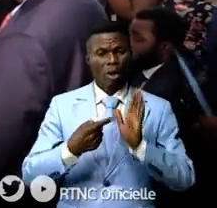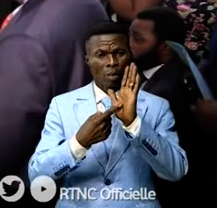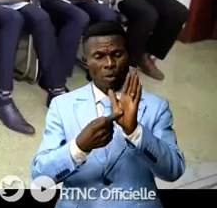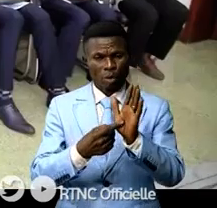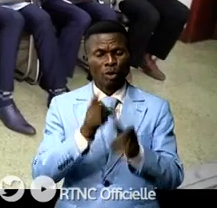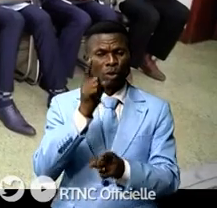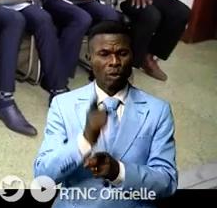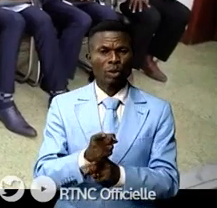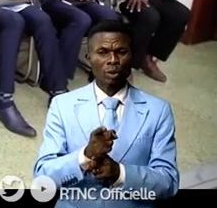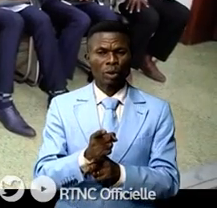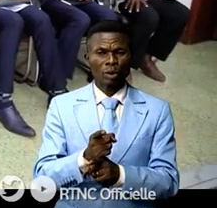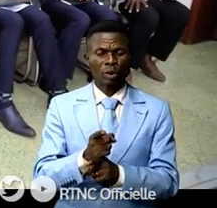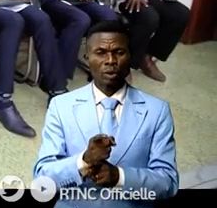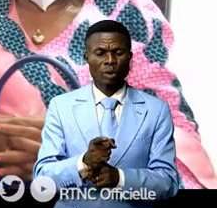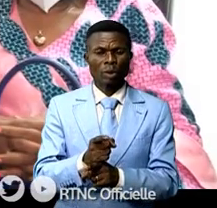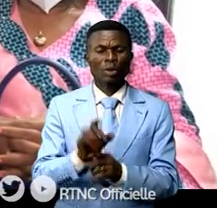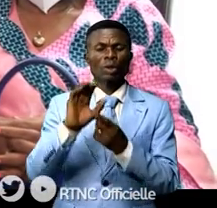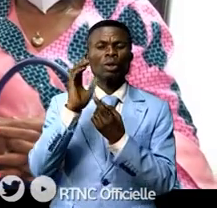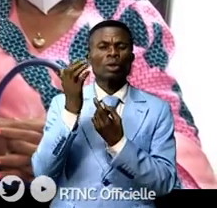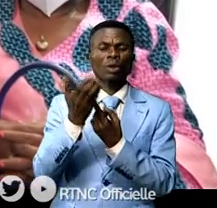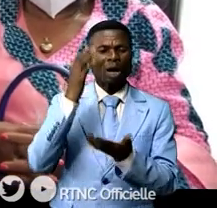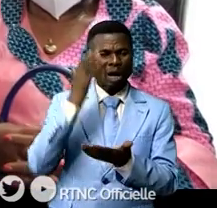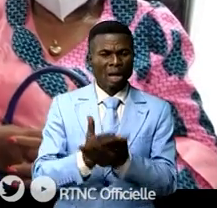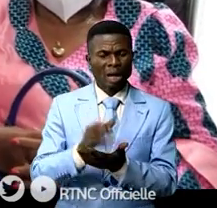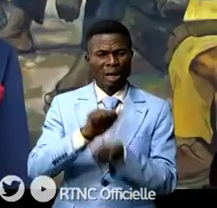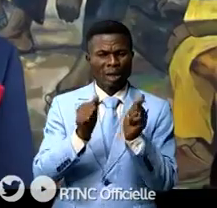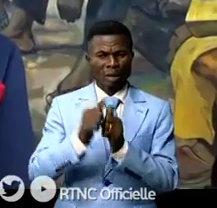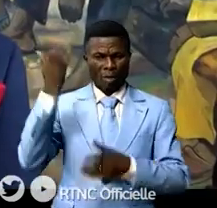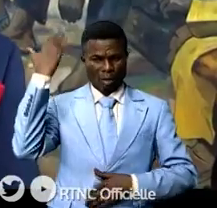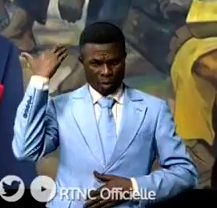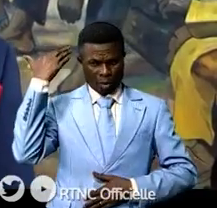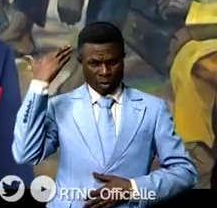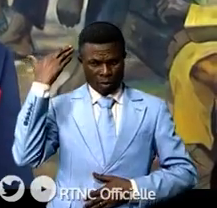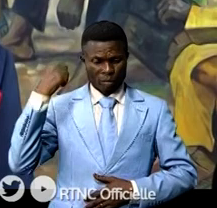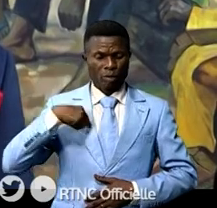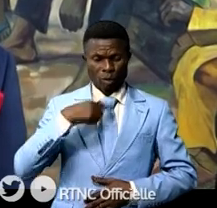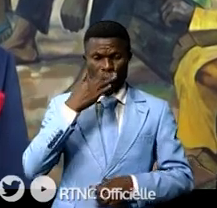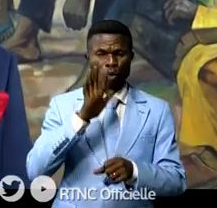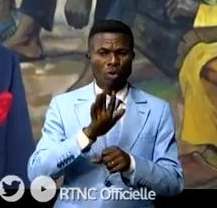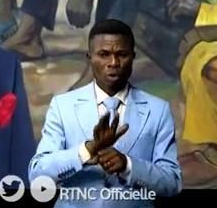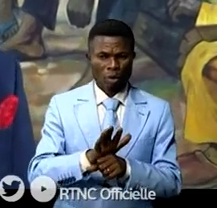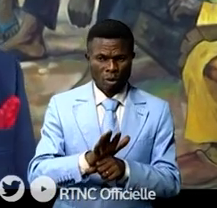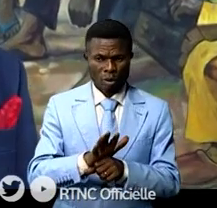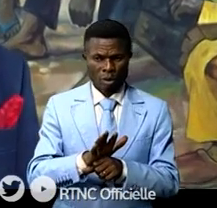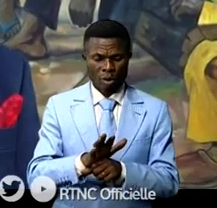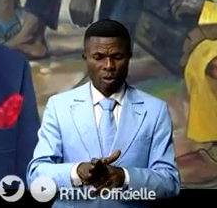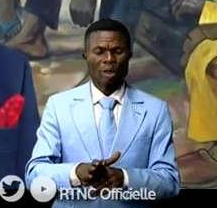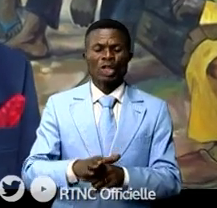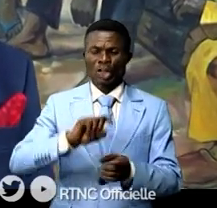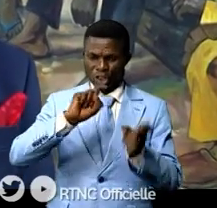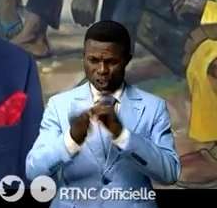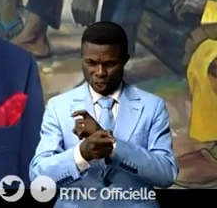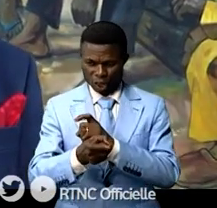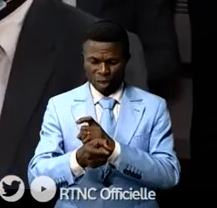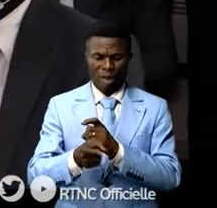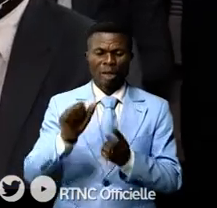la rupture avec tout ce qui s'est passé. Nous avons promis de redorer l'image de notre